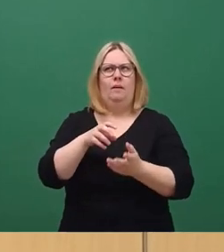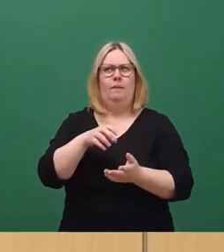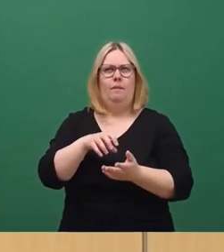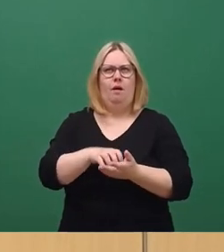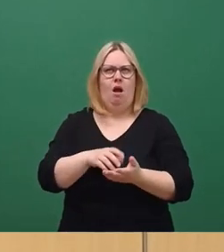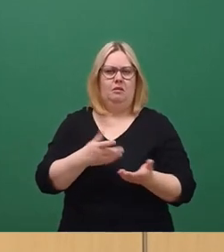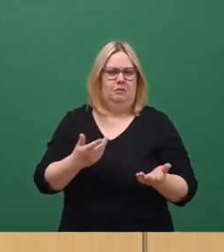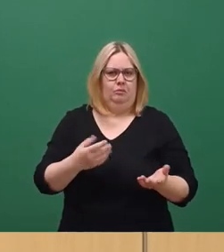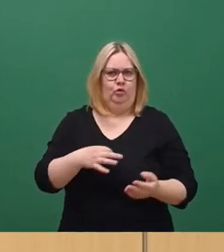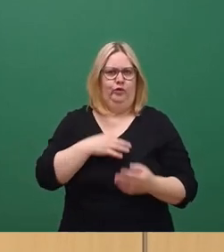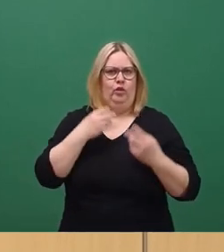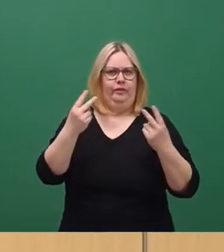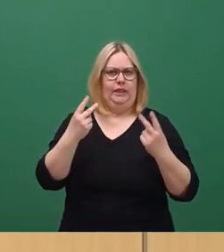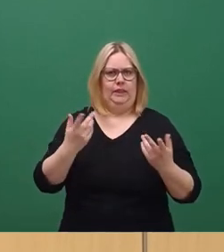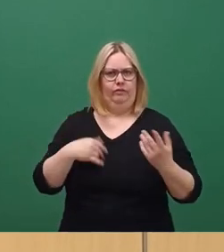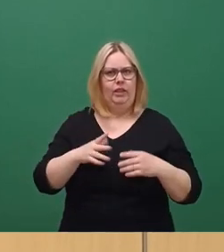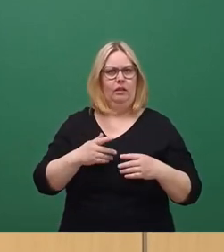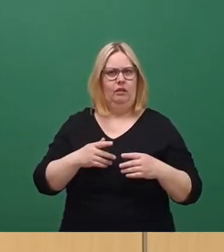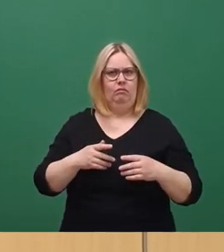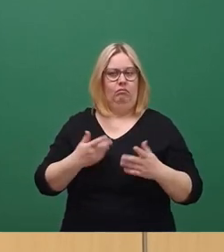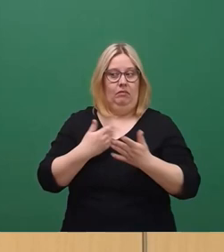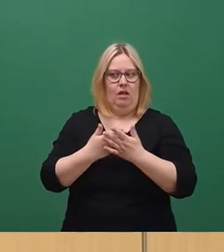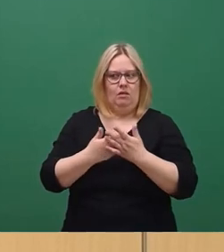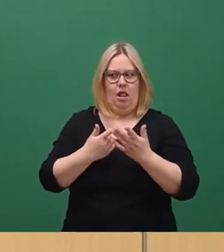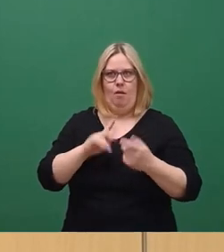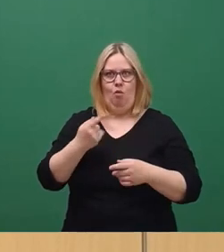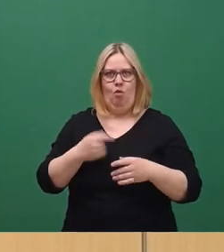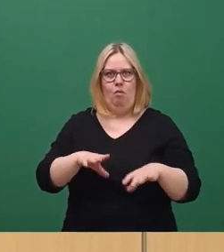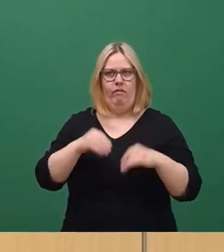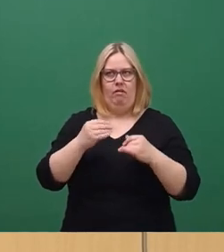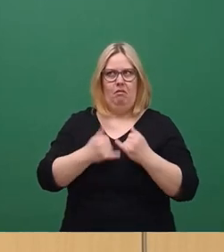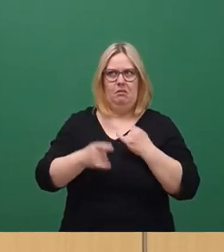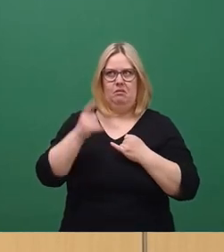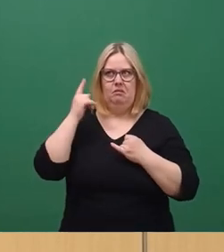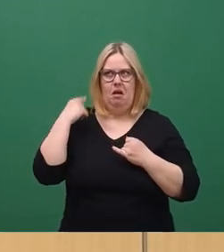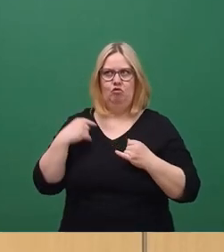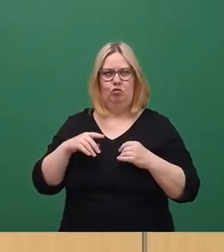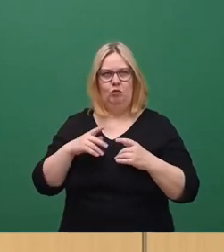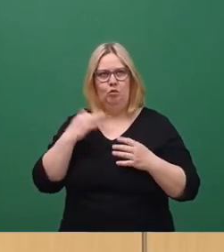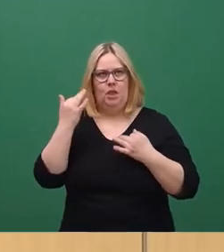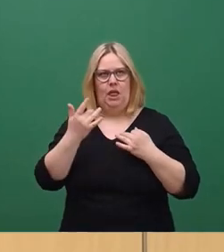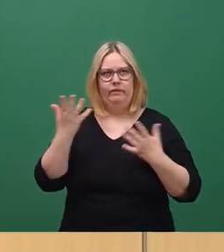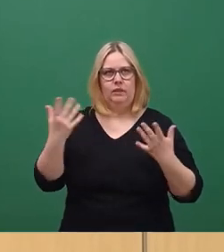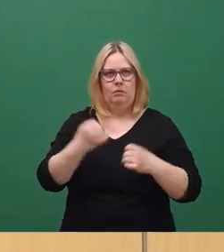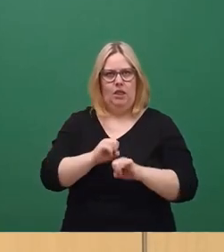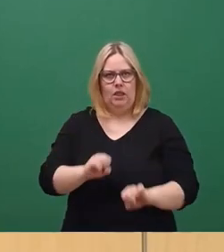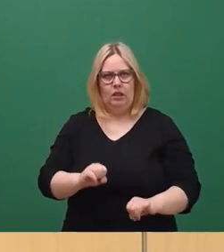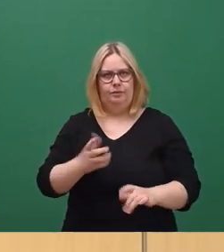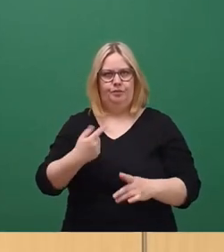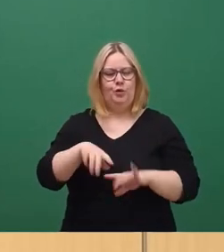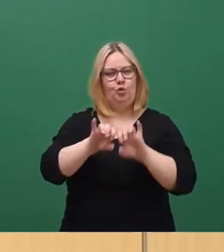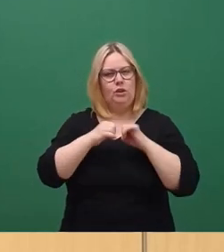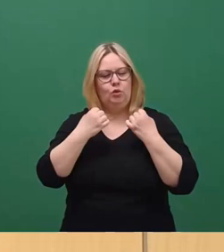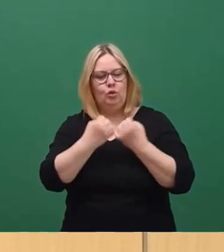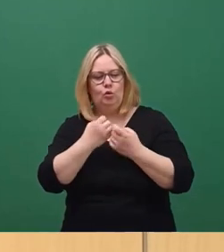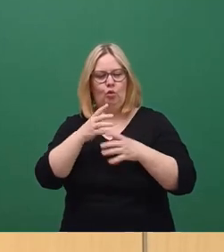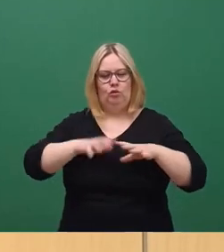außerordentlicher städtebaulicher Bedeutung. Deswegen haben wir in den letzten Jahren uns oft mit dem Zustand des Neustädter Marktes, der